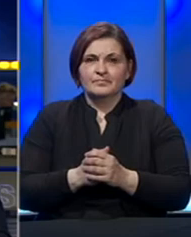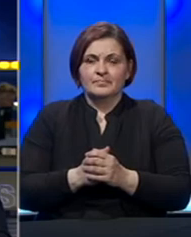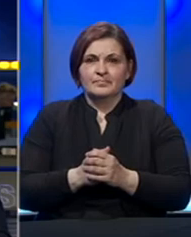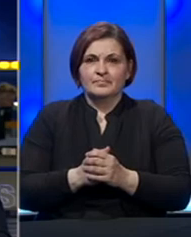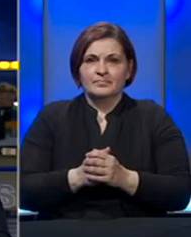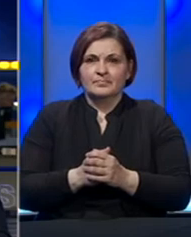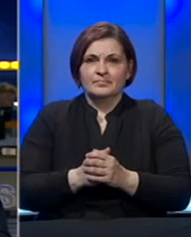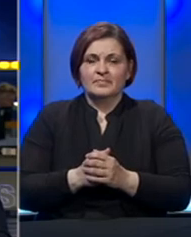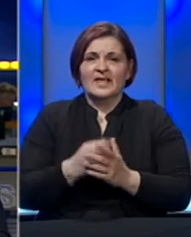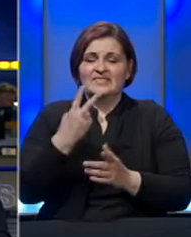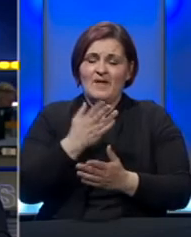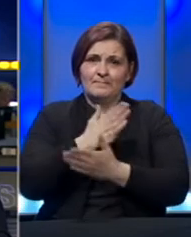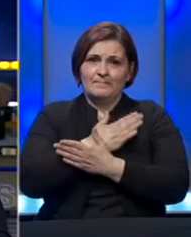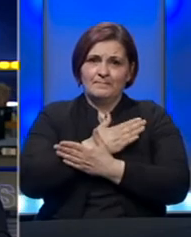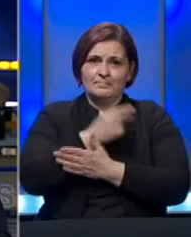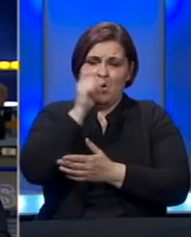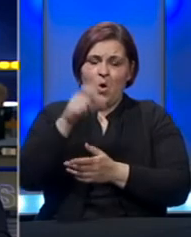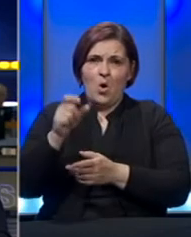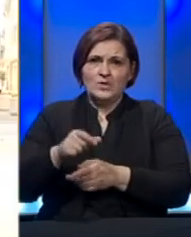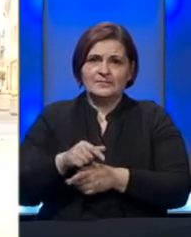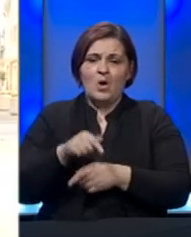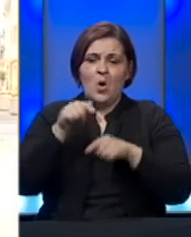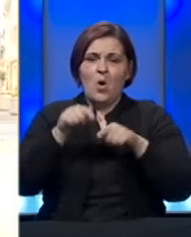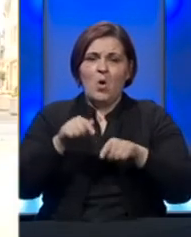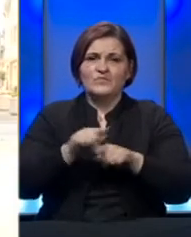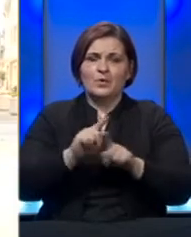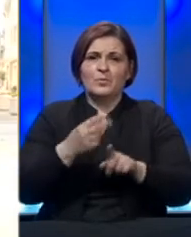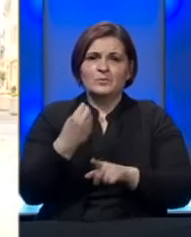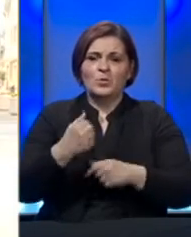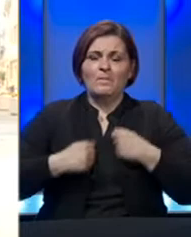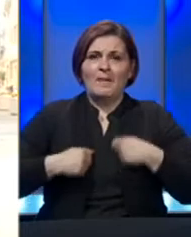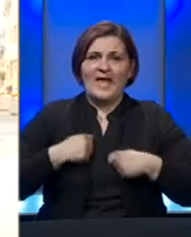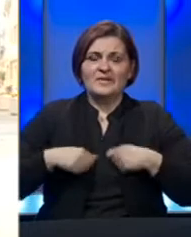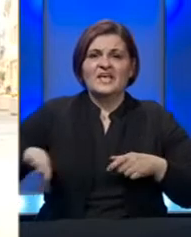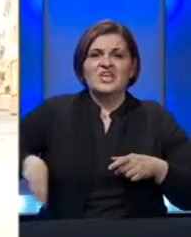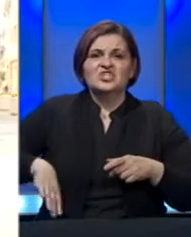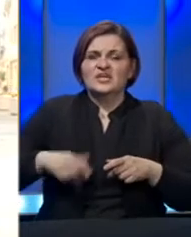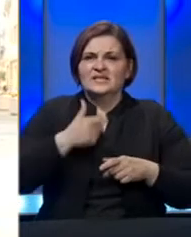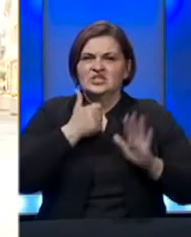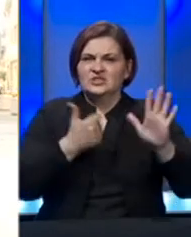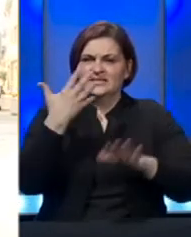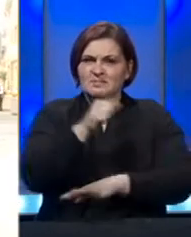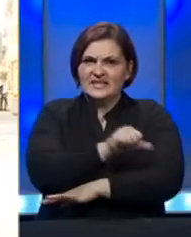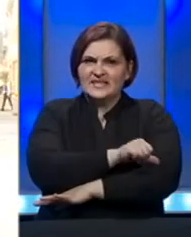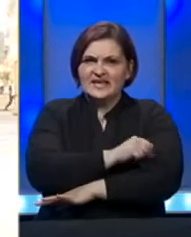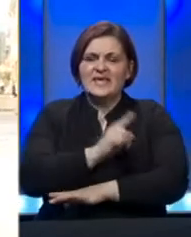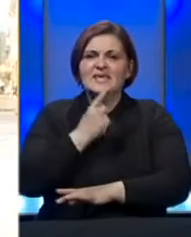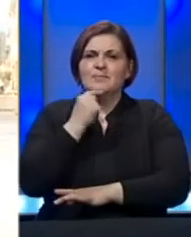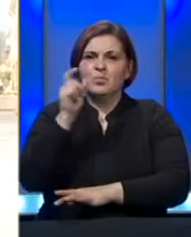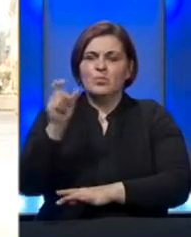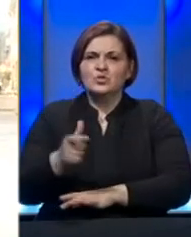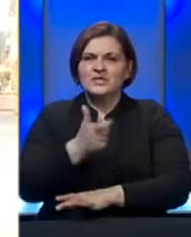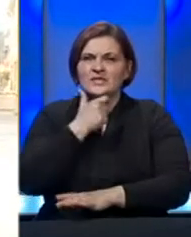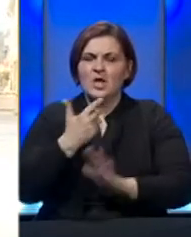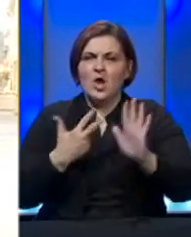Dva preminula pacijenta u klinici za infektivne bolesti u Banja Luci su žena stara 65 godina i muškarac